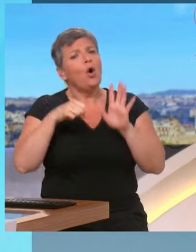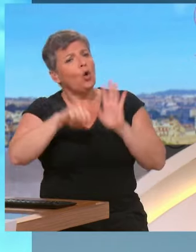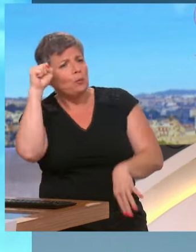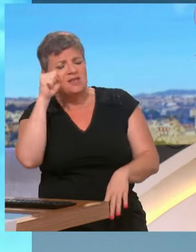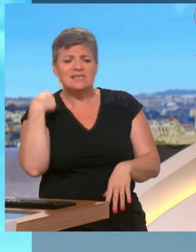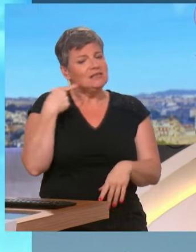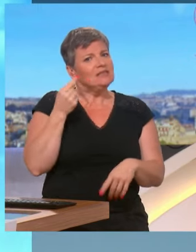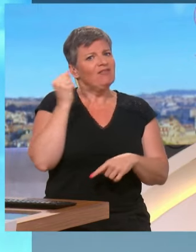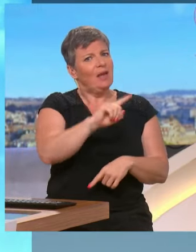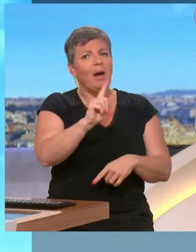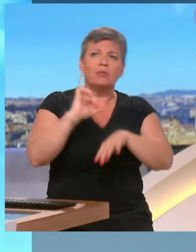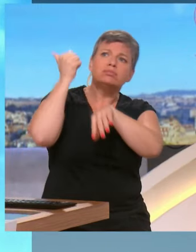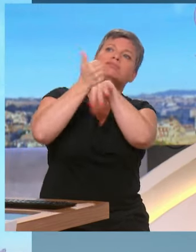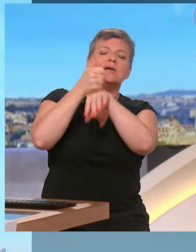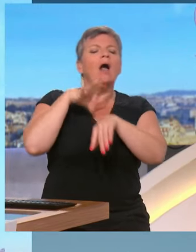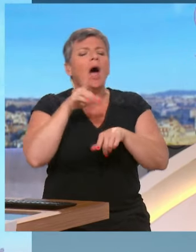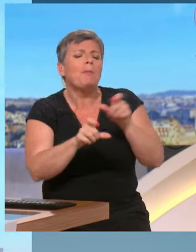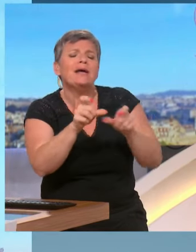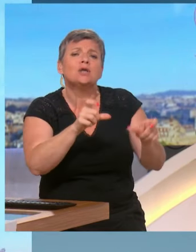Il y aura des élus, mais il n aura pas la direction du Parti.